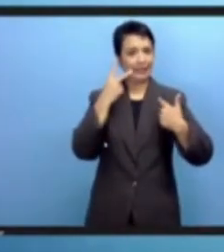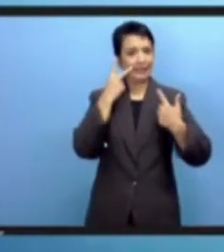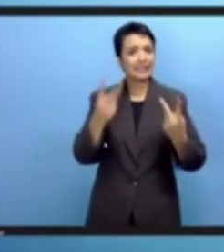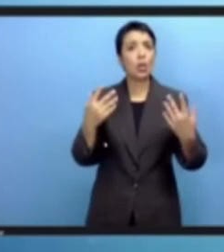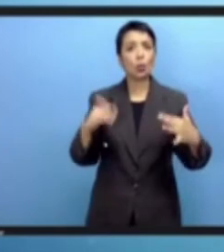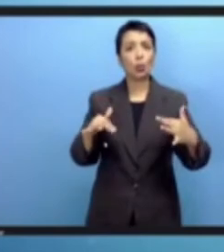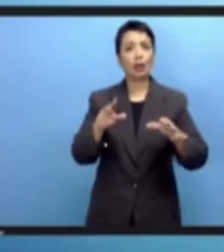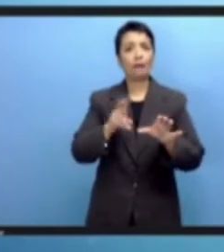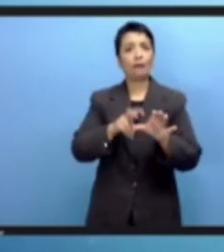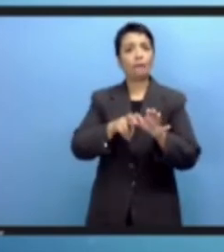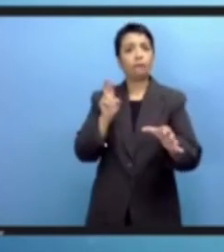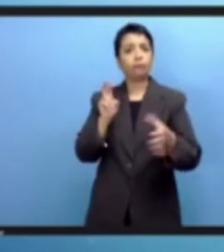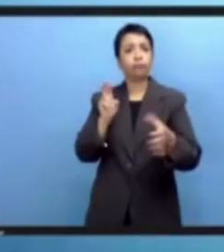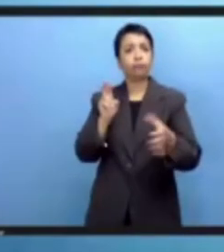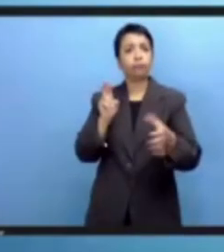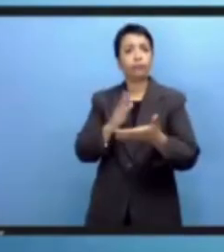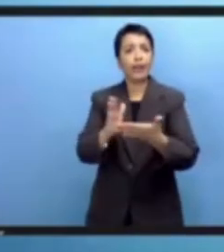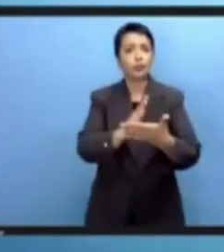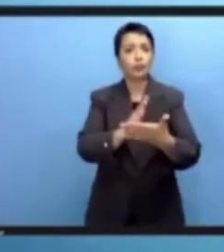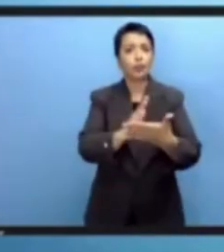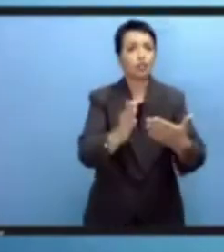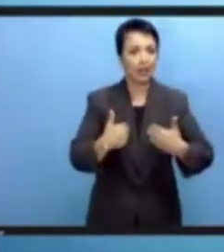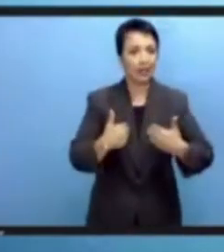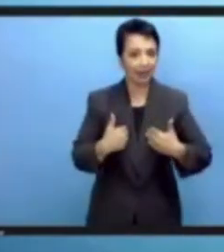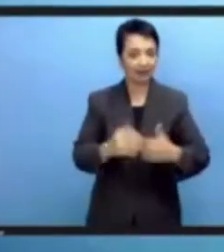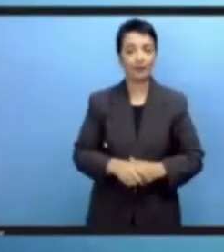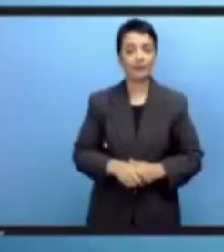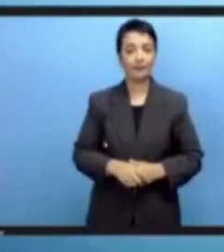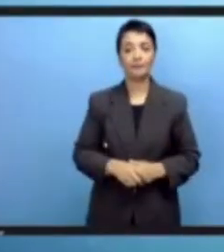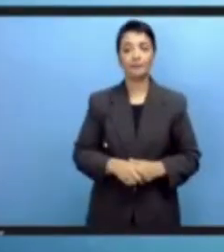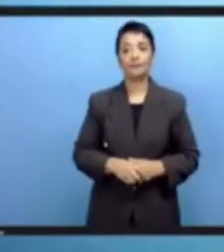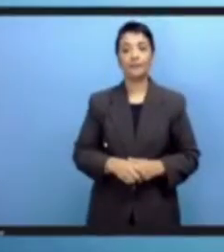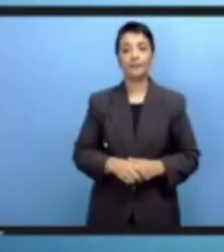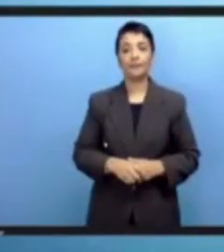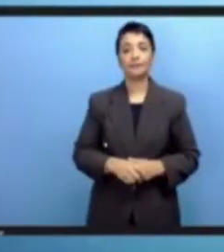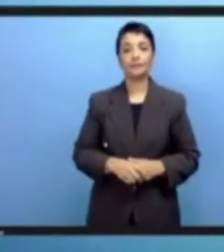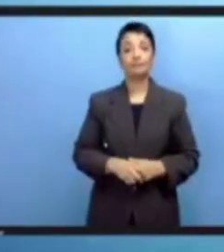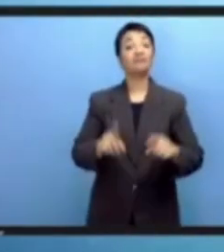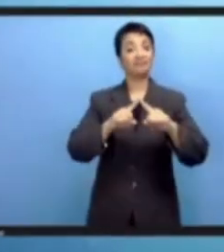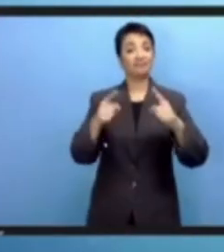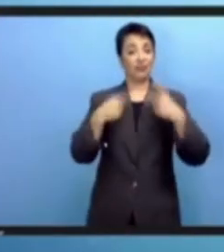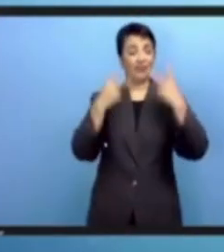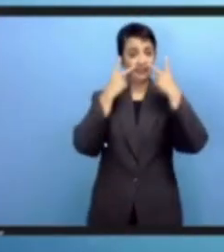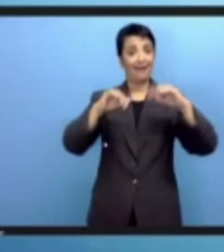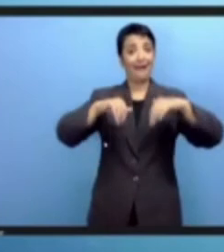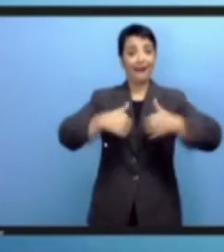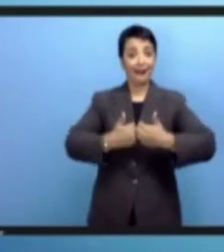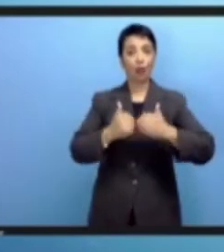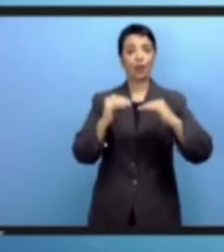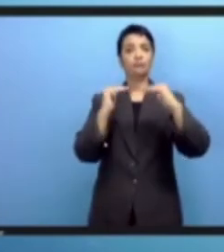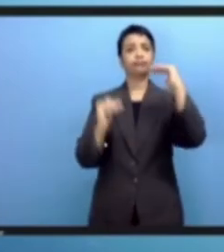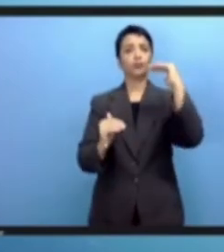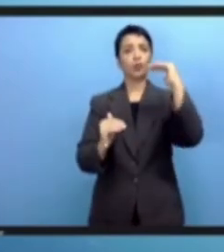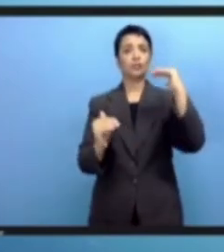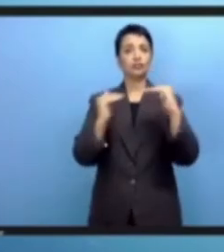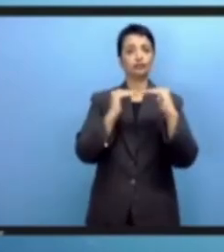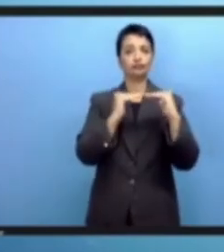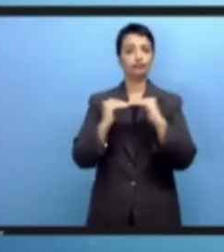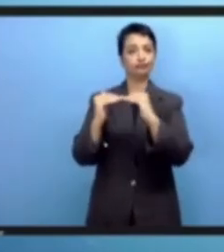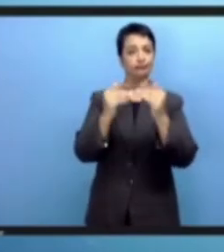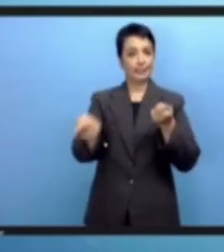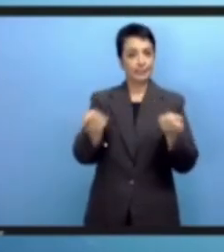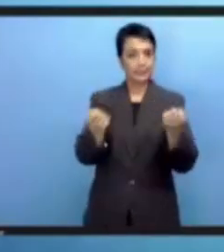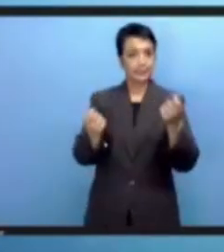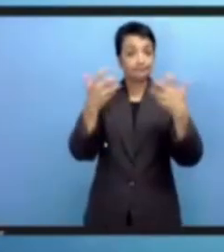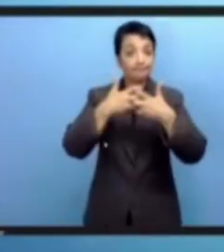وبشكل افتراضي بينما الآخرون استمروا في دفع الثمن ولكن هناك